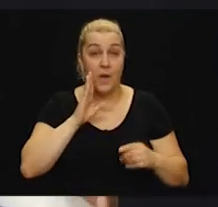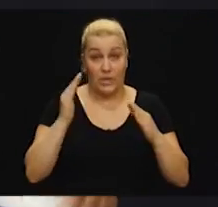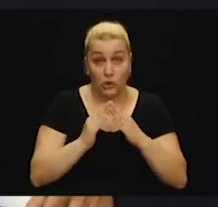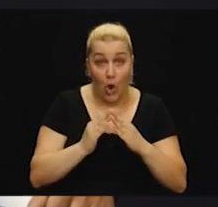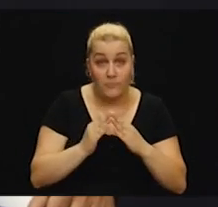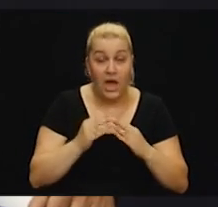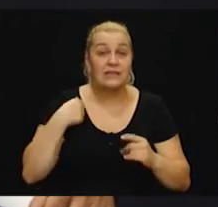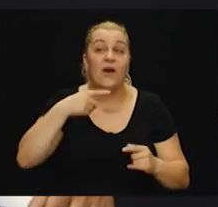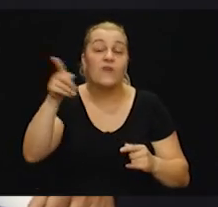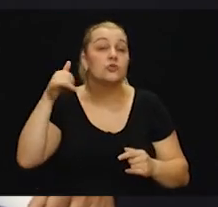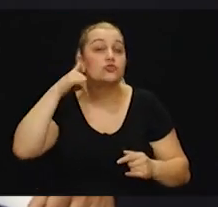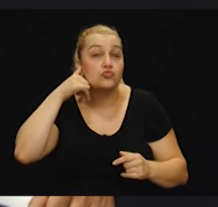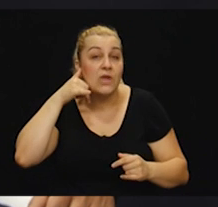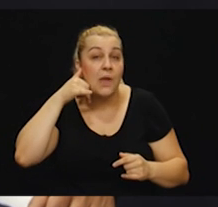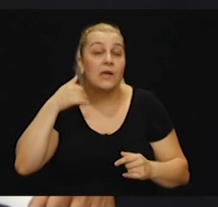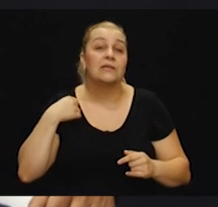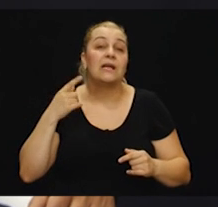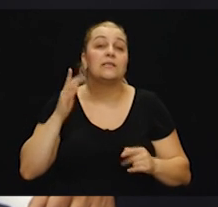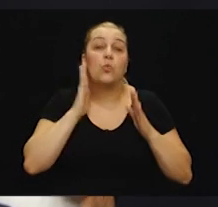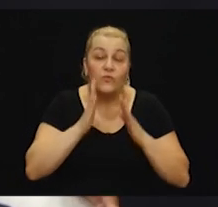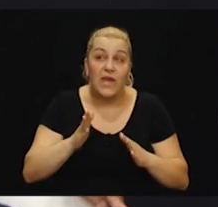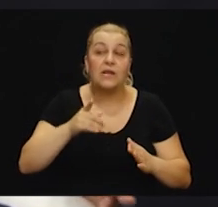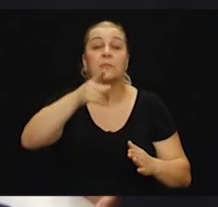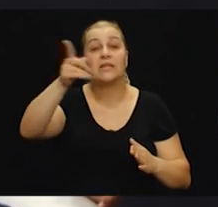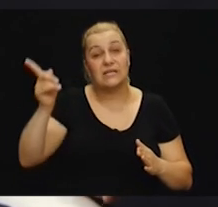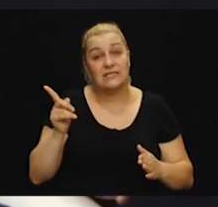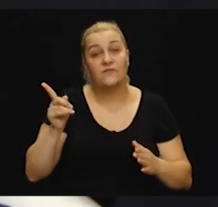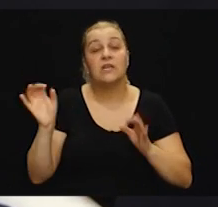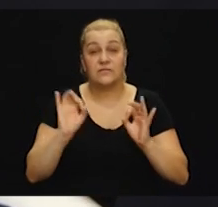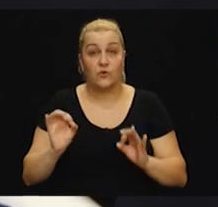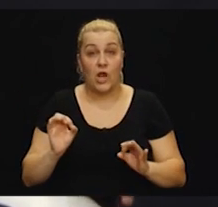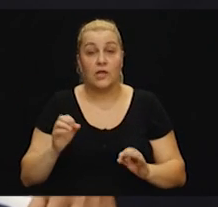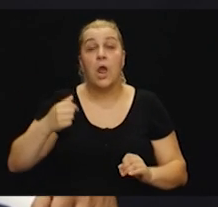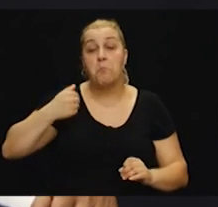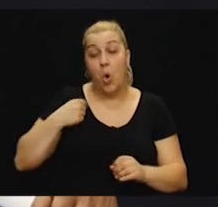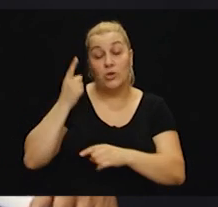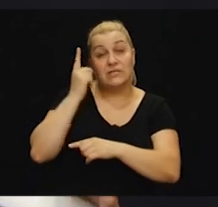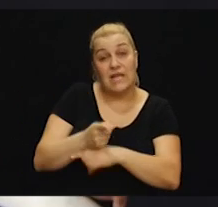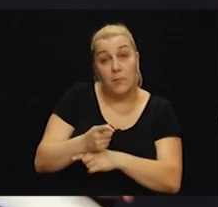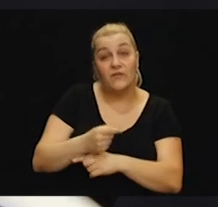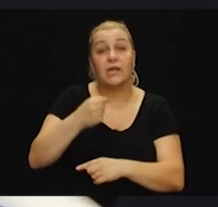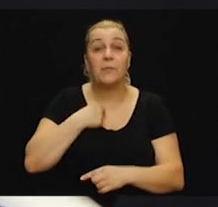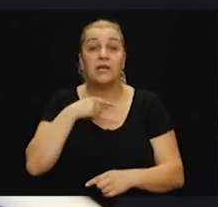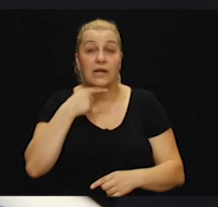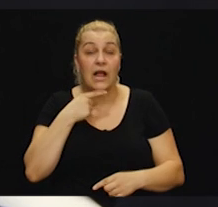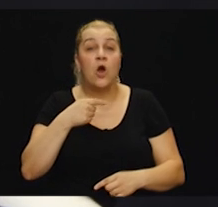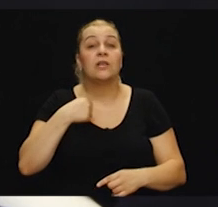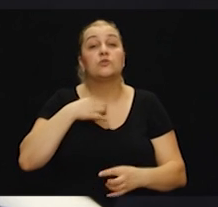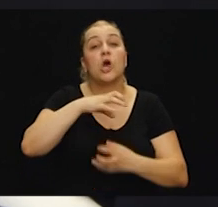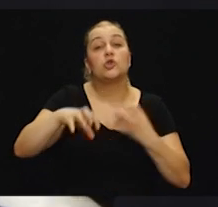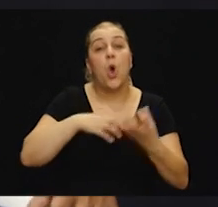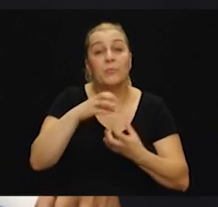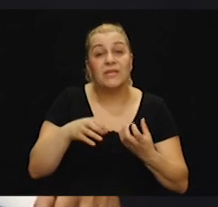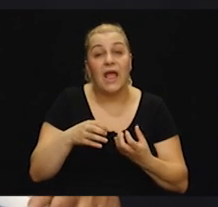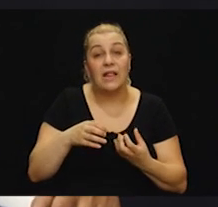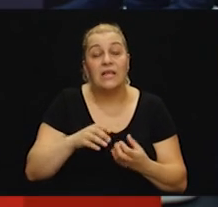svojoj kući, da vas čujem, da se uvjerim da ste živi. Meni su moji rekli, moje zapovjedništvo u JNA mi je reklo da su nam familije poklane od strane